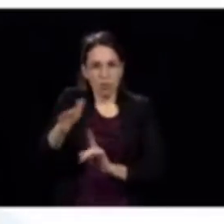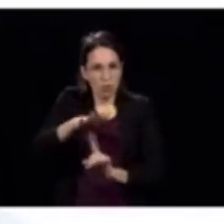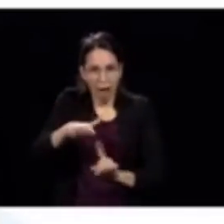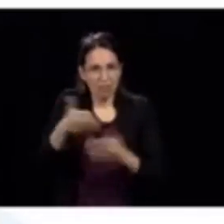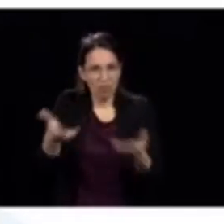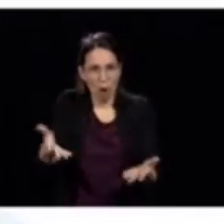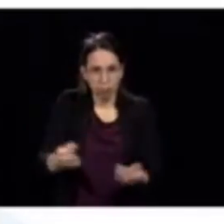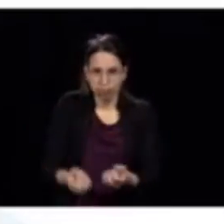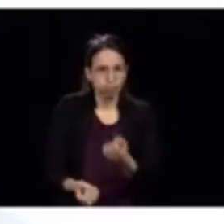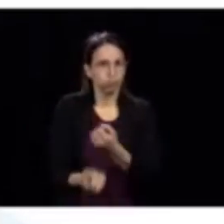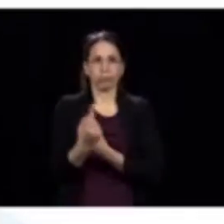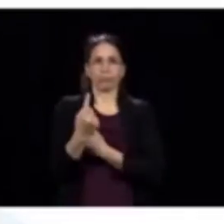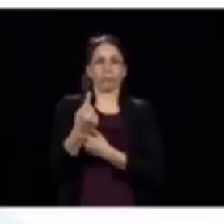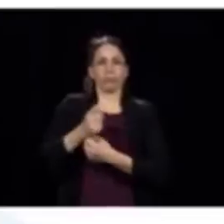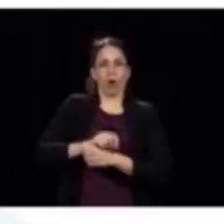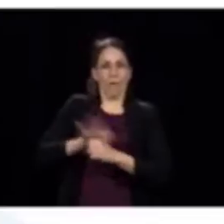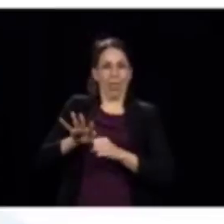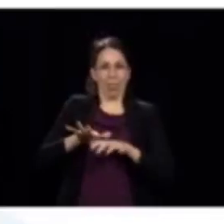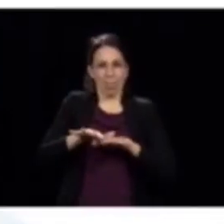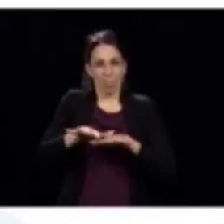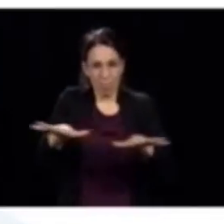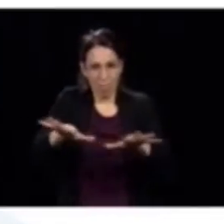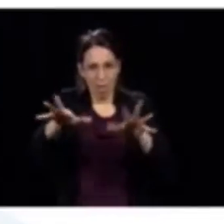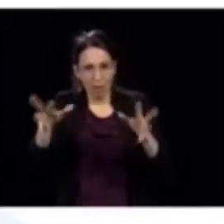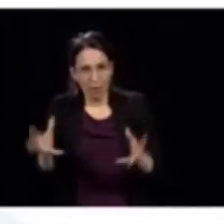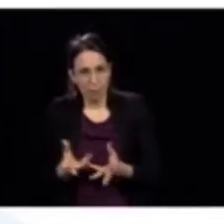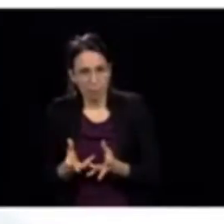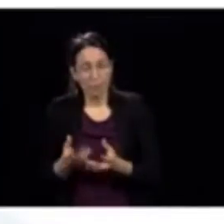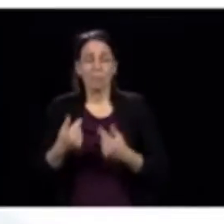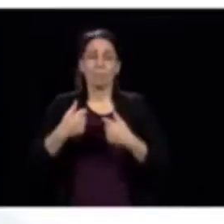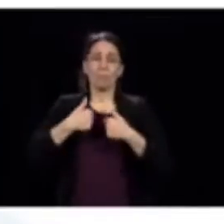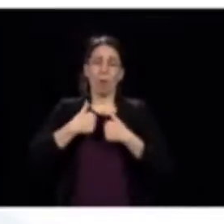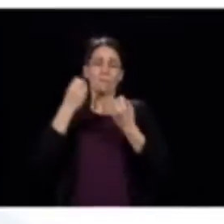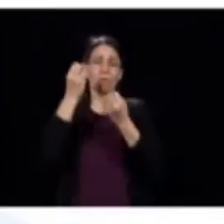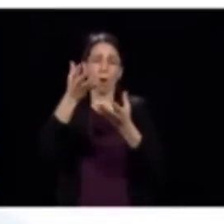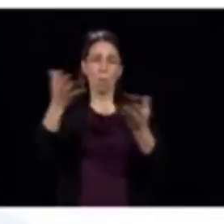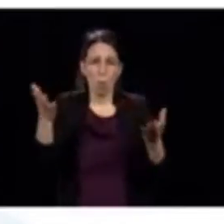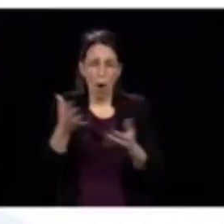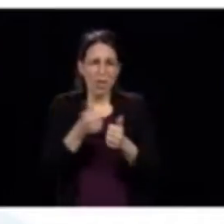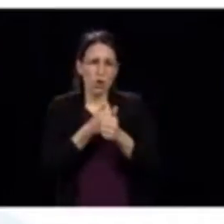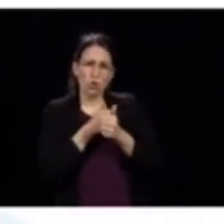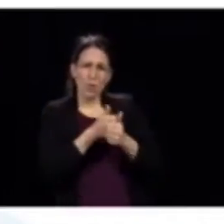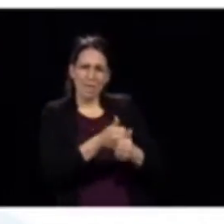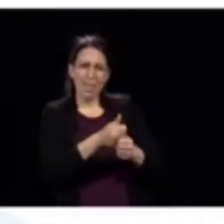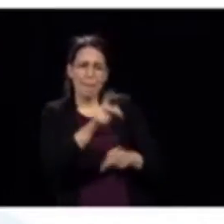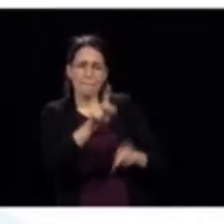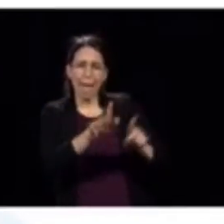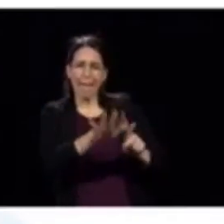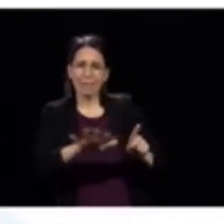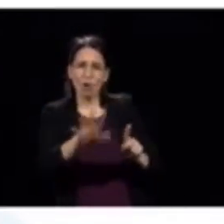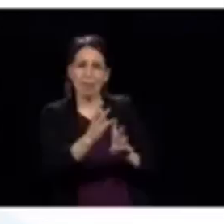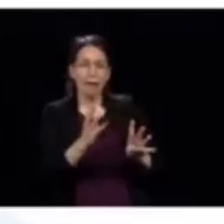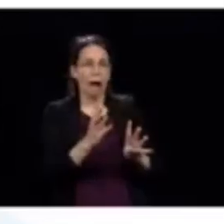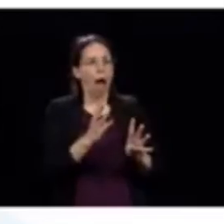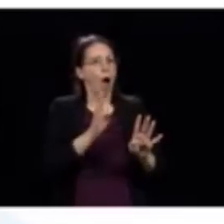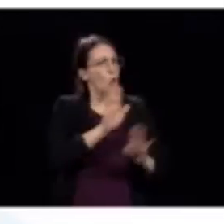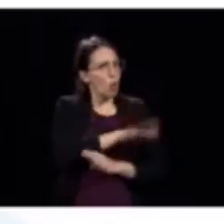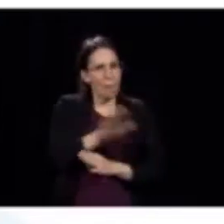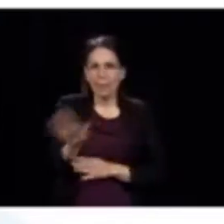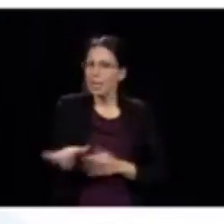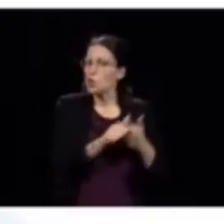ce que je peux vous dire aujourd'hui, c'est que les suivis cliniques sont faits de façon très systématique. Les